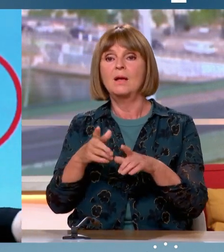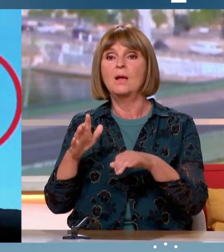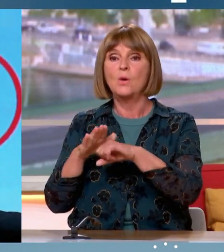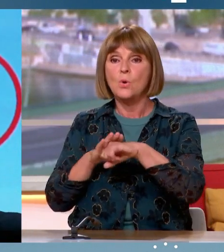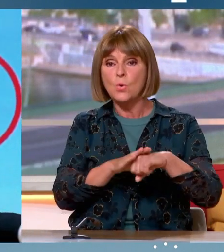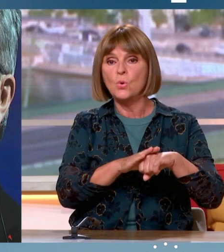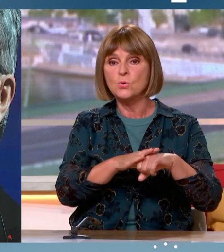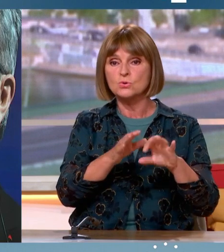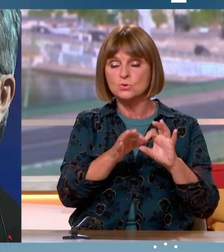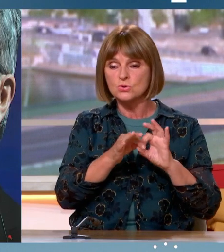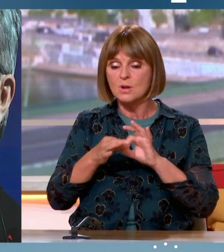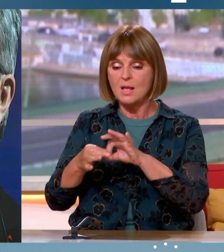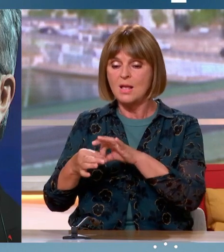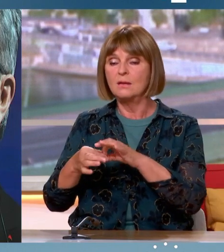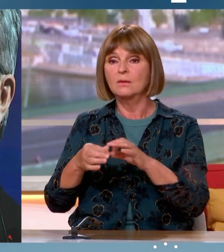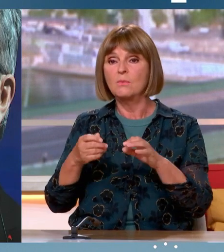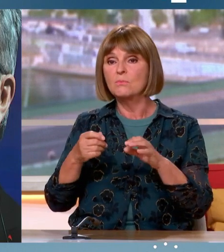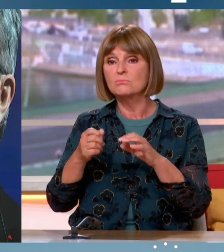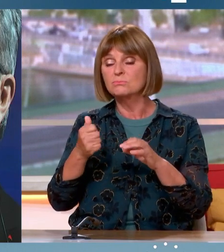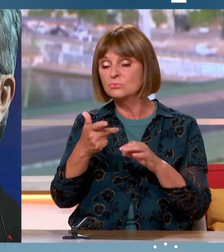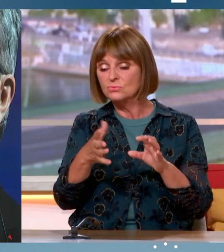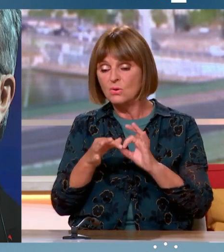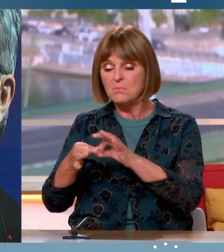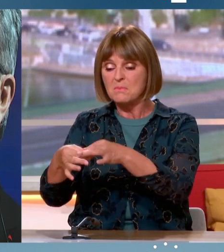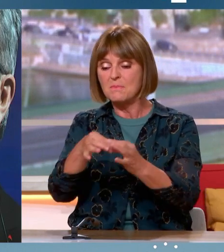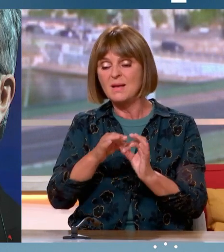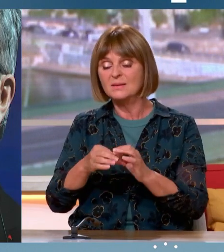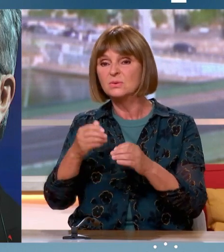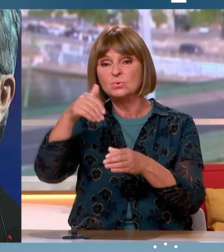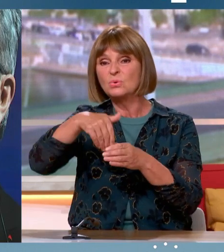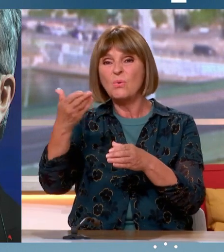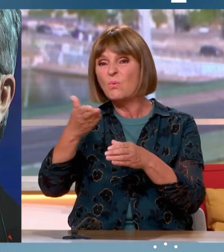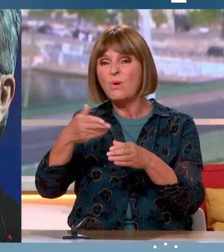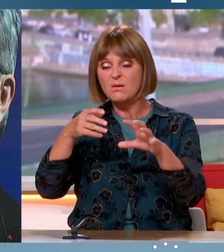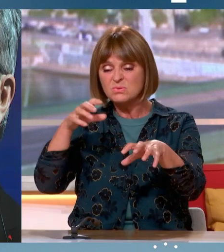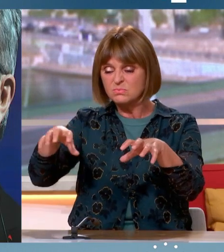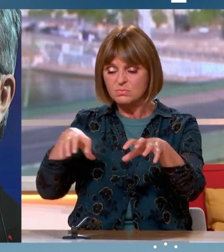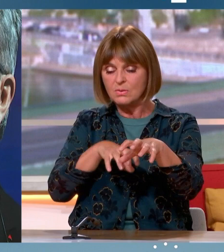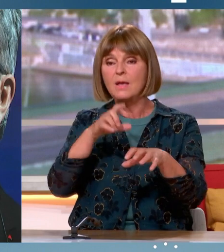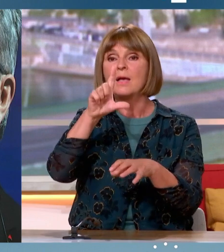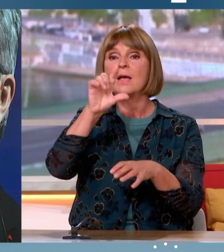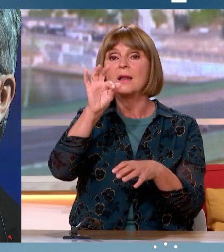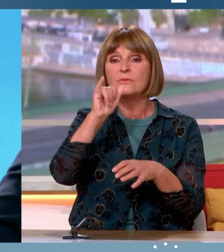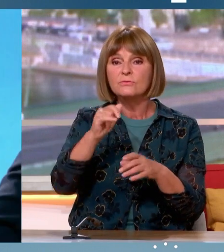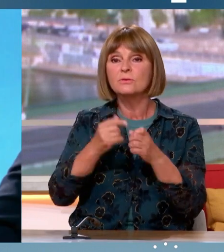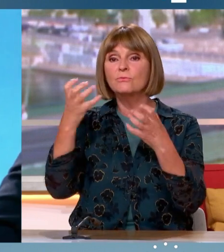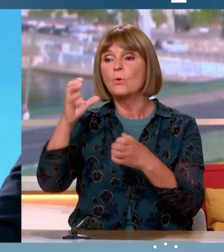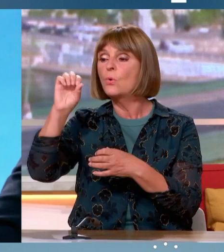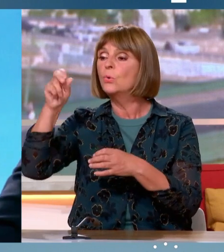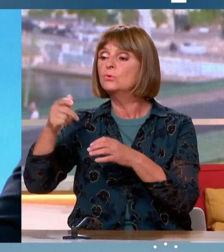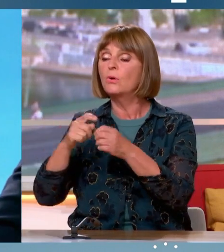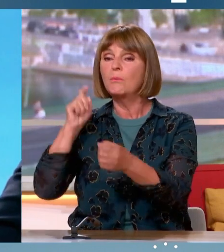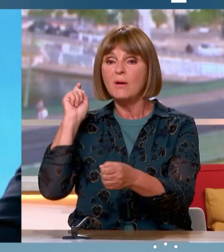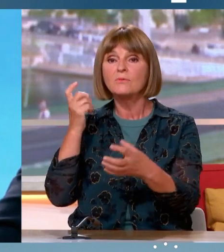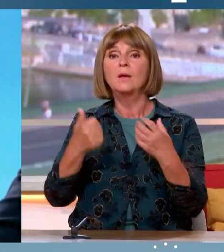d'étiquettes politiques. C'est quoi la NUP, ou NUPES aujourd'hui ? C'est le LFI qui veut sortir de l'OTAN, mais le Parti